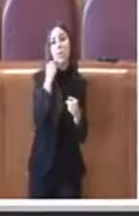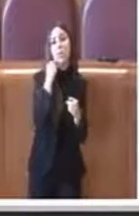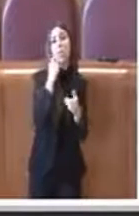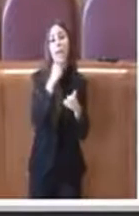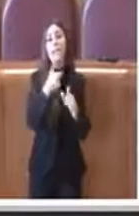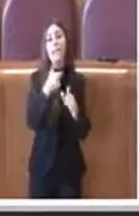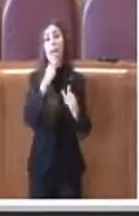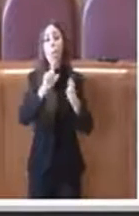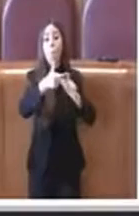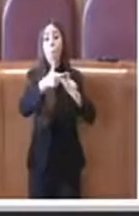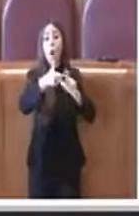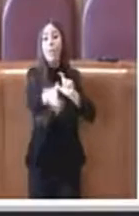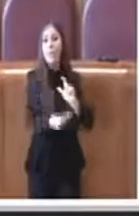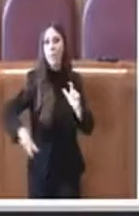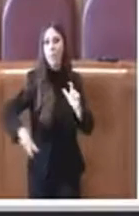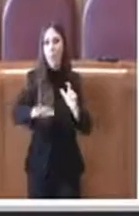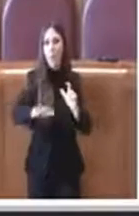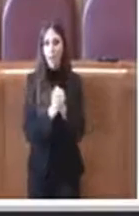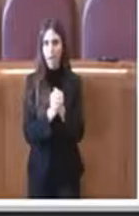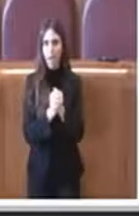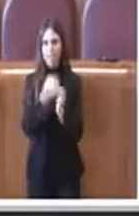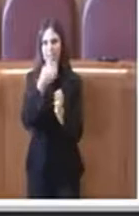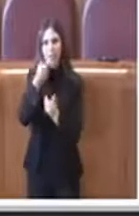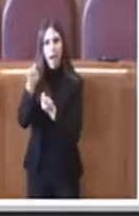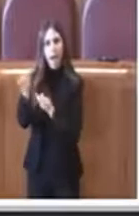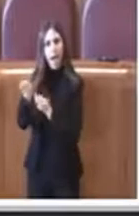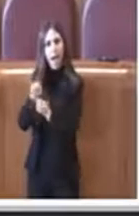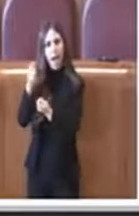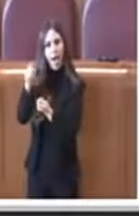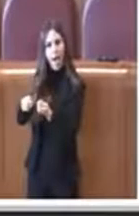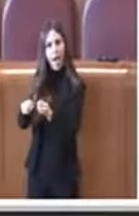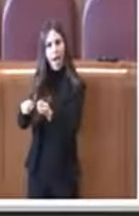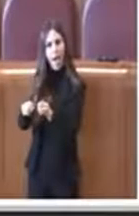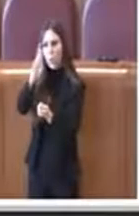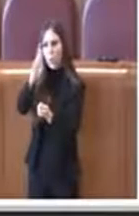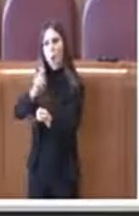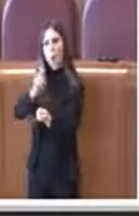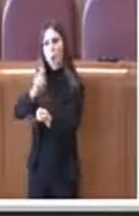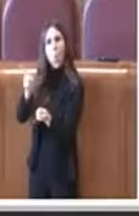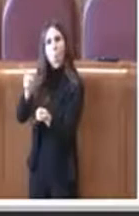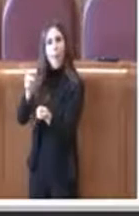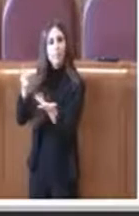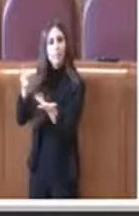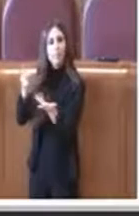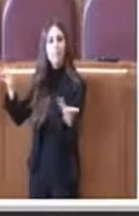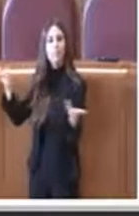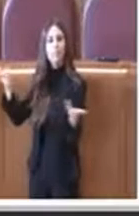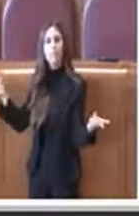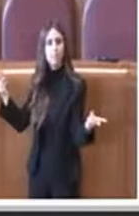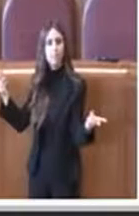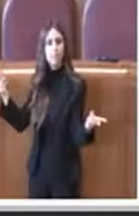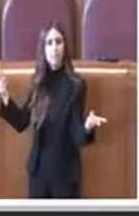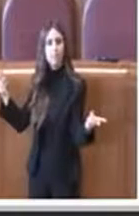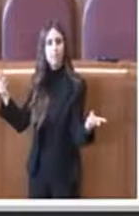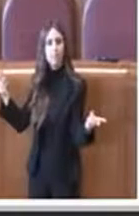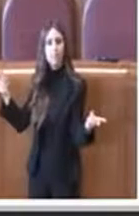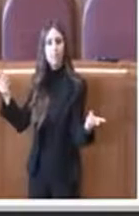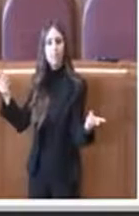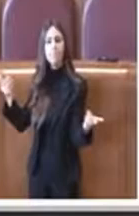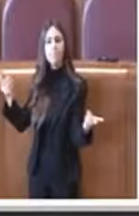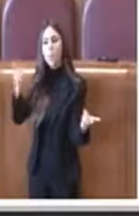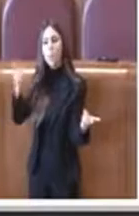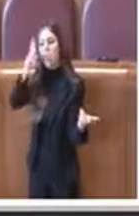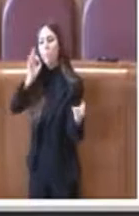riqualificazione dell'area. Dunque questa cabina di regia ha avuto il ruolo solo di andare